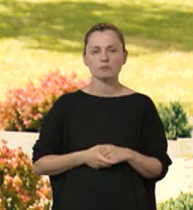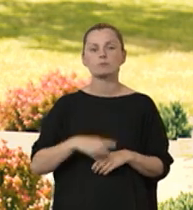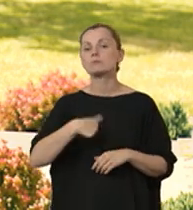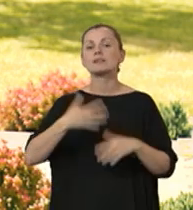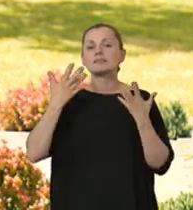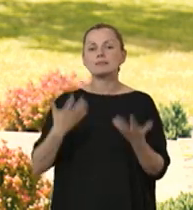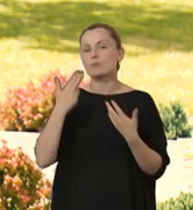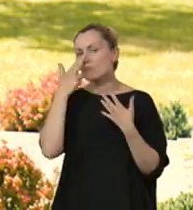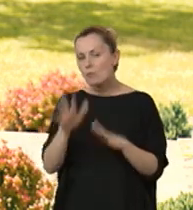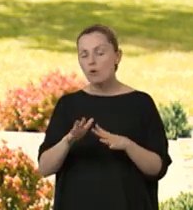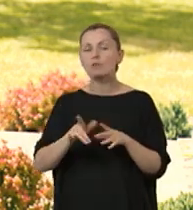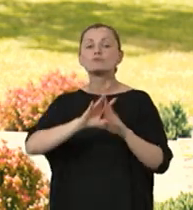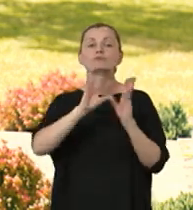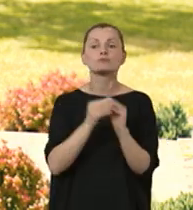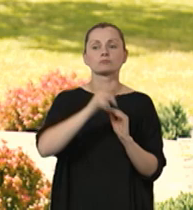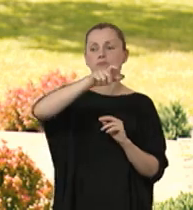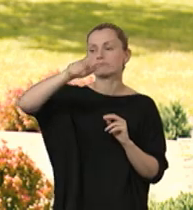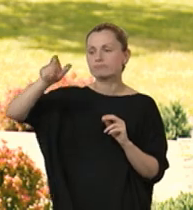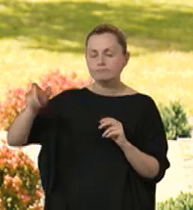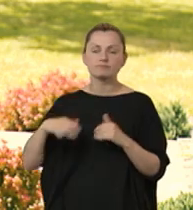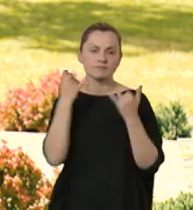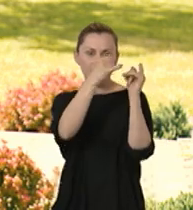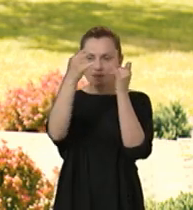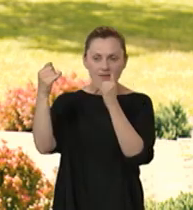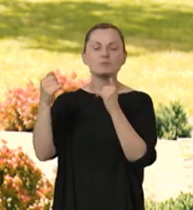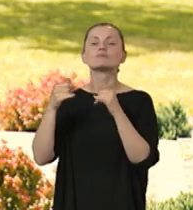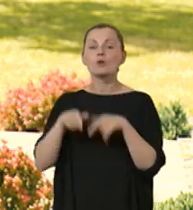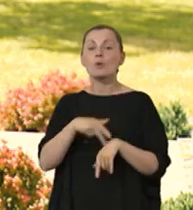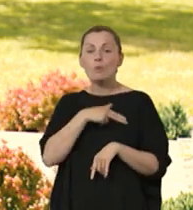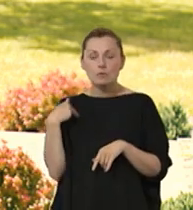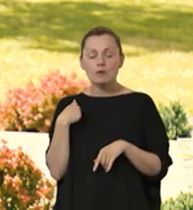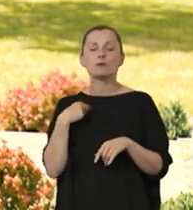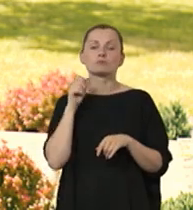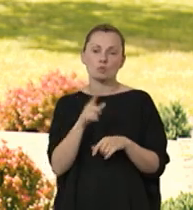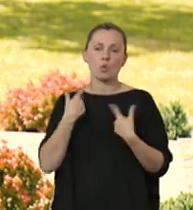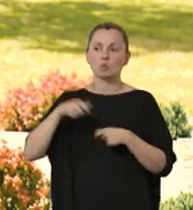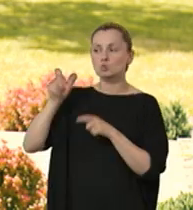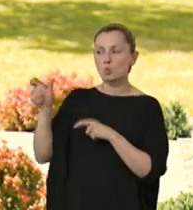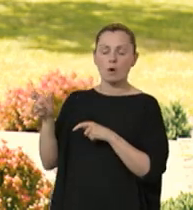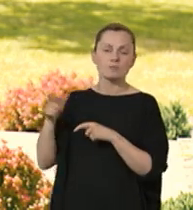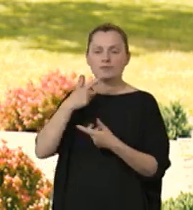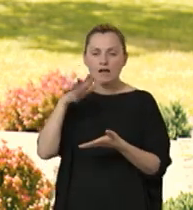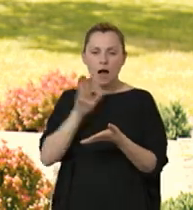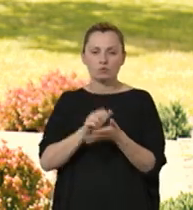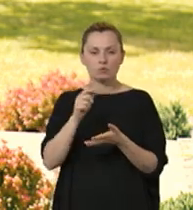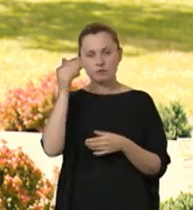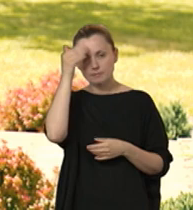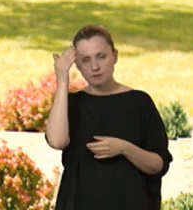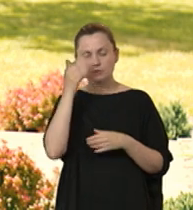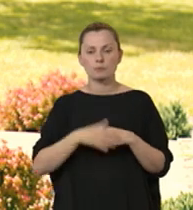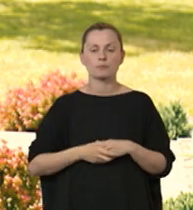chcemy pokazać to wszystkim innym, że wśród nas są osoby z zaburzeniami